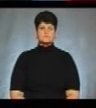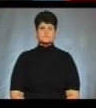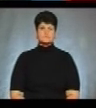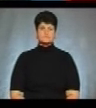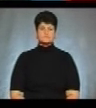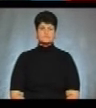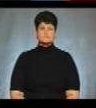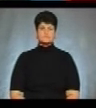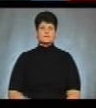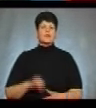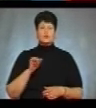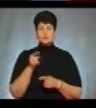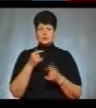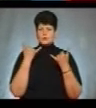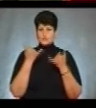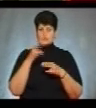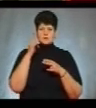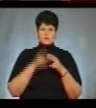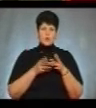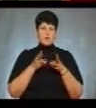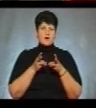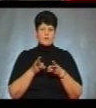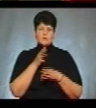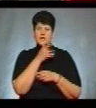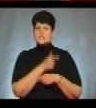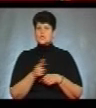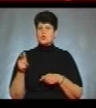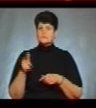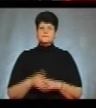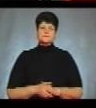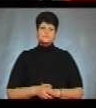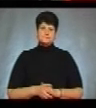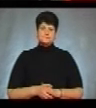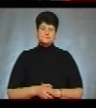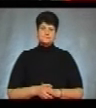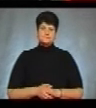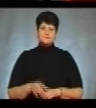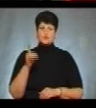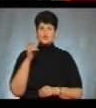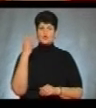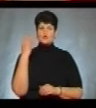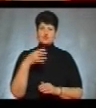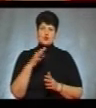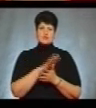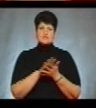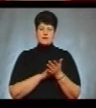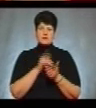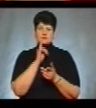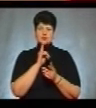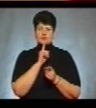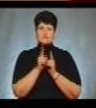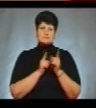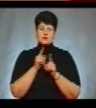У Тернополі сьогодні завершився опалювальний сезон. 140 заяв про тимчасову зміну місця